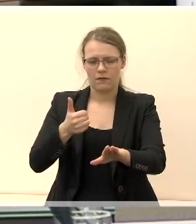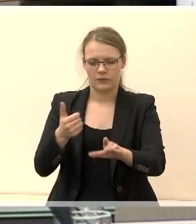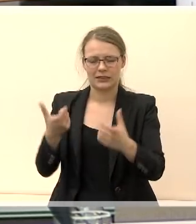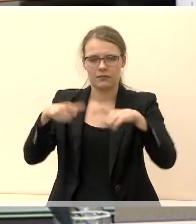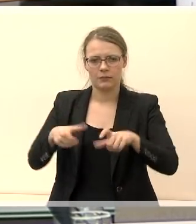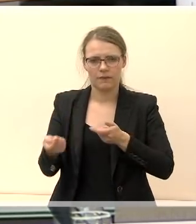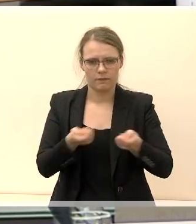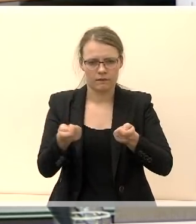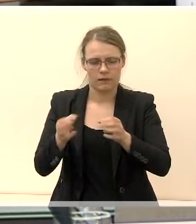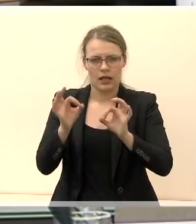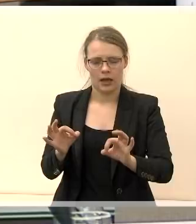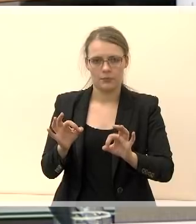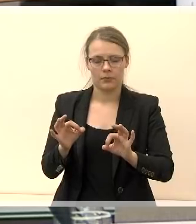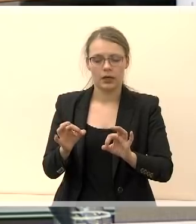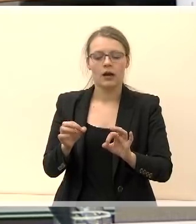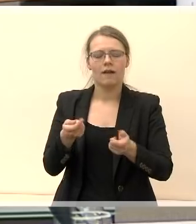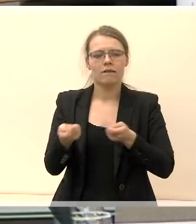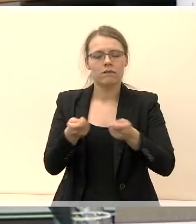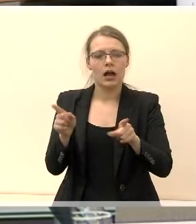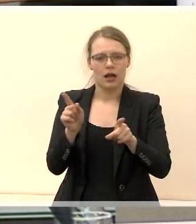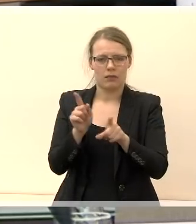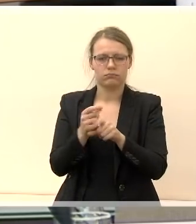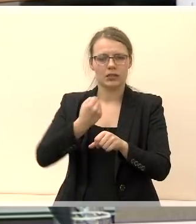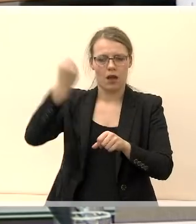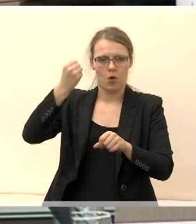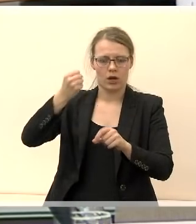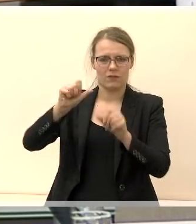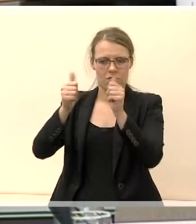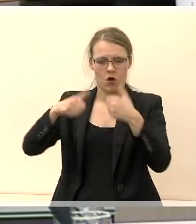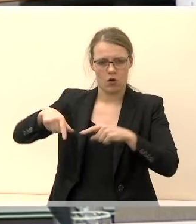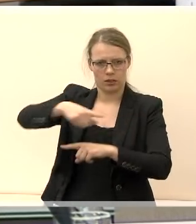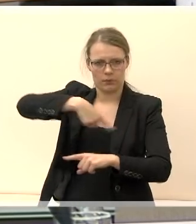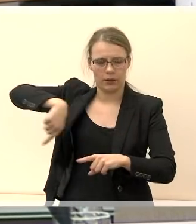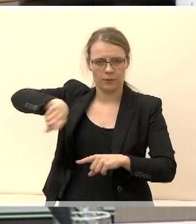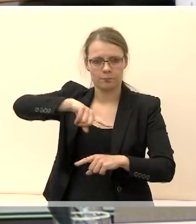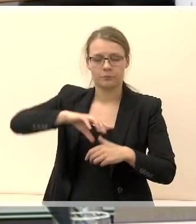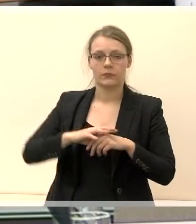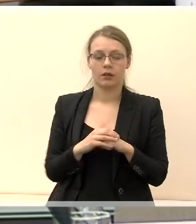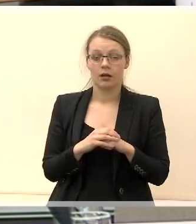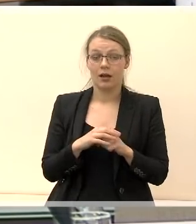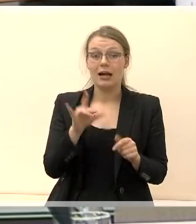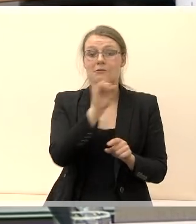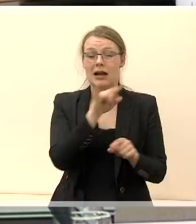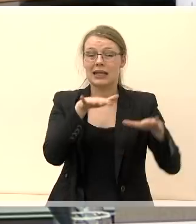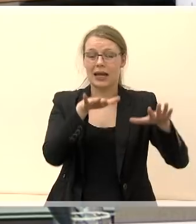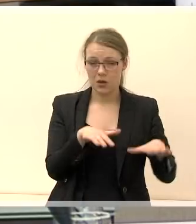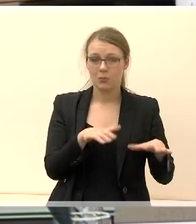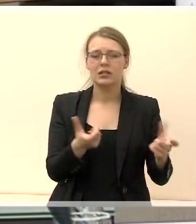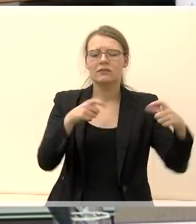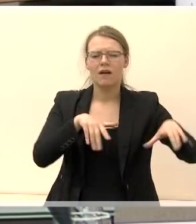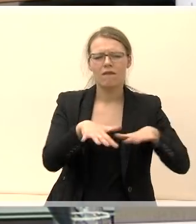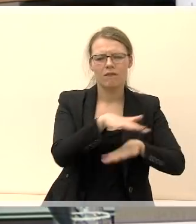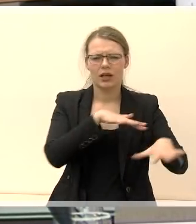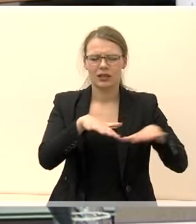kaip demokratinės valstybės pagrindą. Marijampolės saivaldybėje, saivaldos institucijos veikla